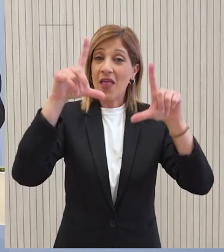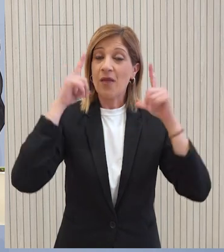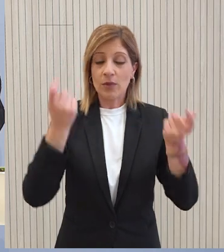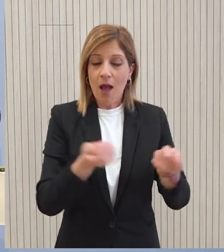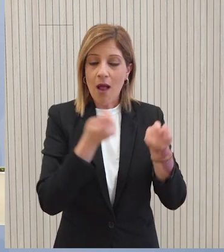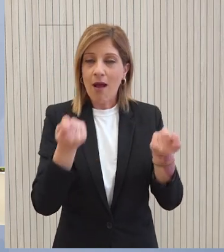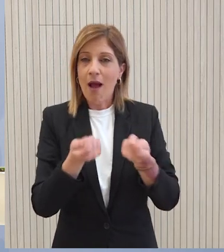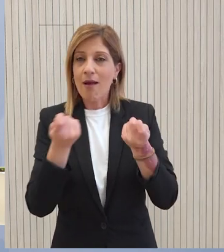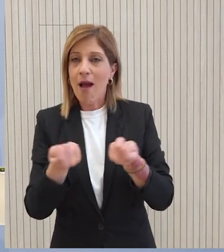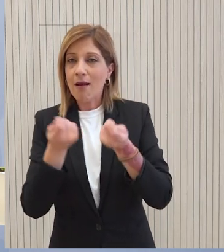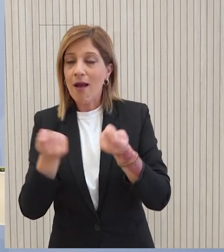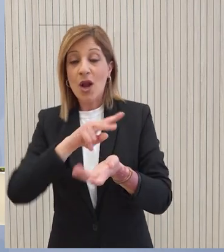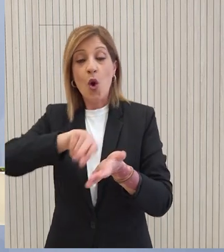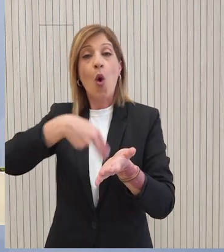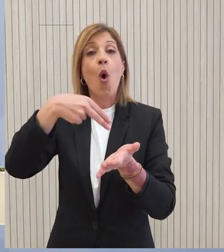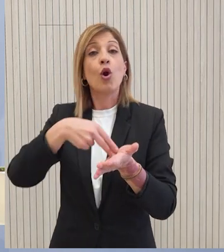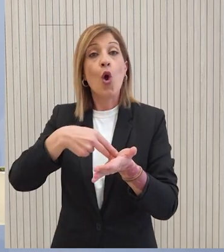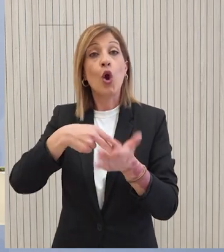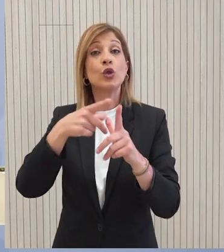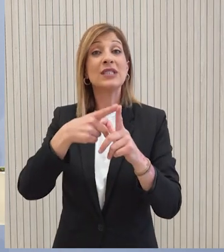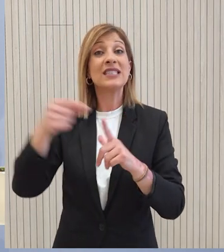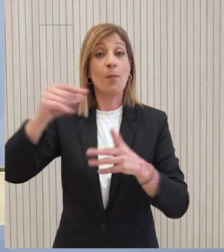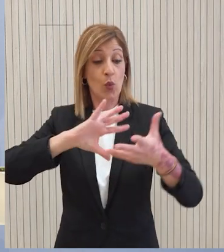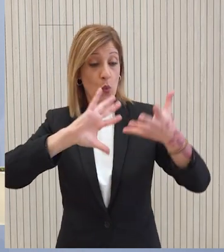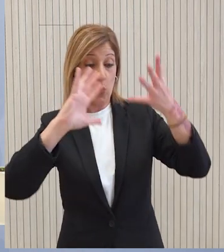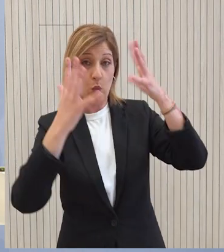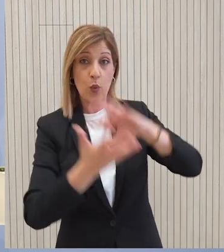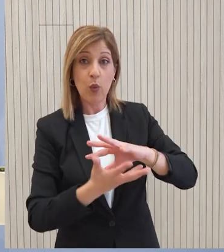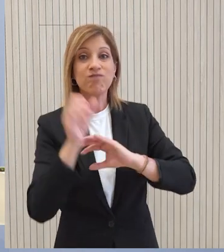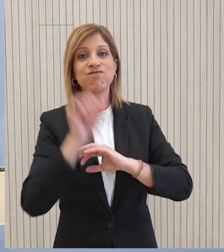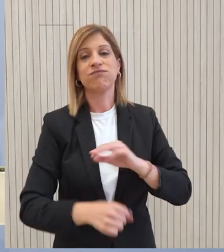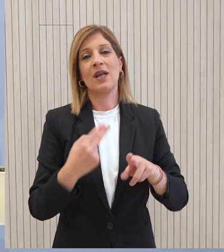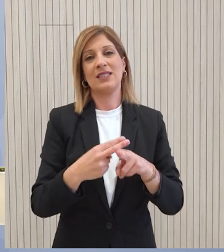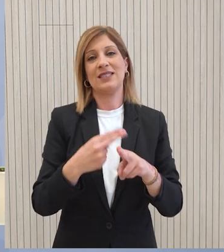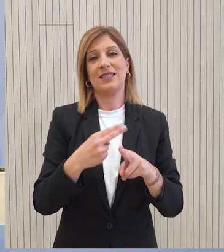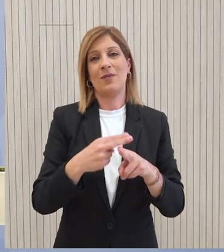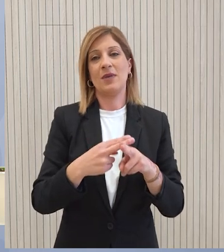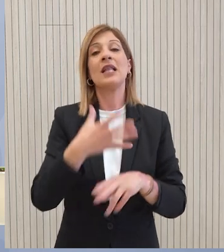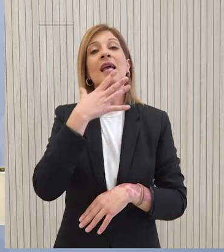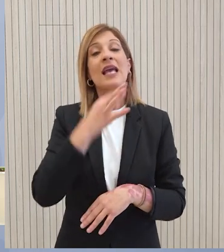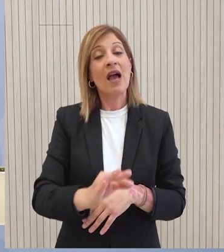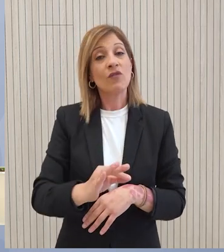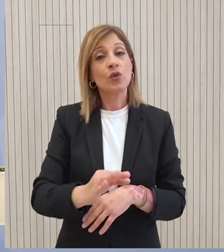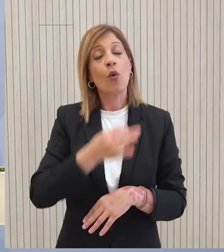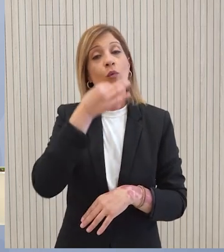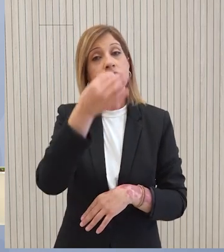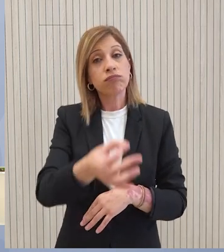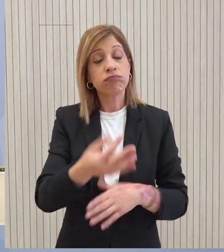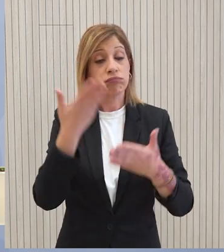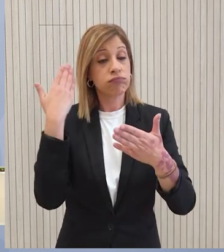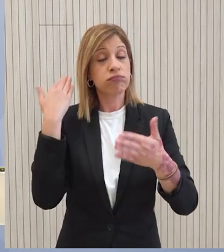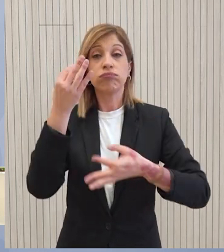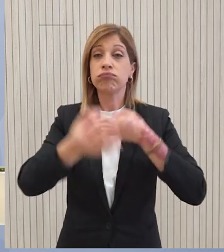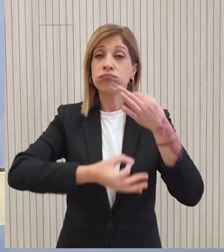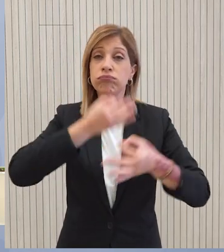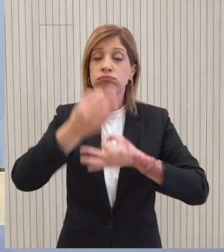και ο ρόλος της ως κόμφος ασφάλειας και σταθερότητας επιβεβαιώνονται πλήρως. Προς τούτο, μεταφέρουμε άλλωστε τα όσα υπογράμμισε με